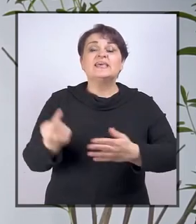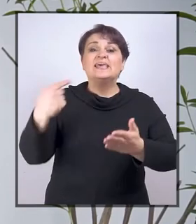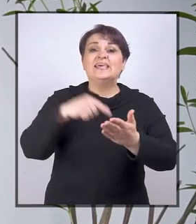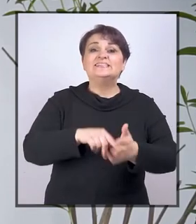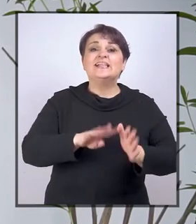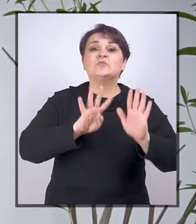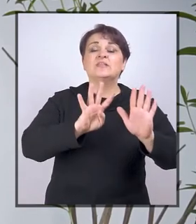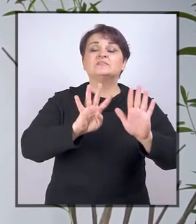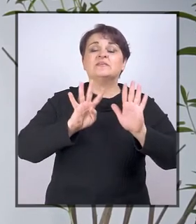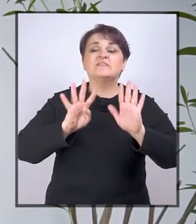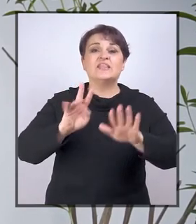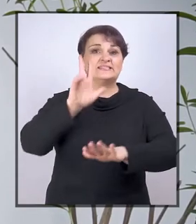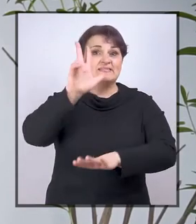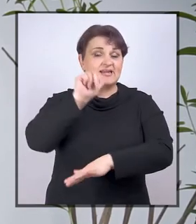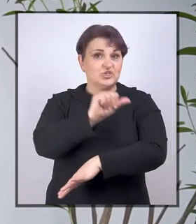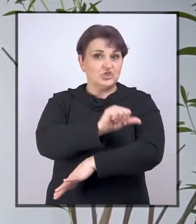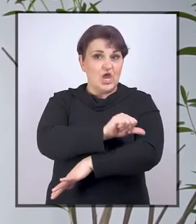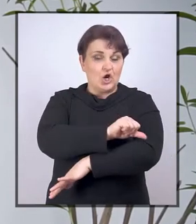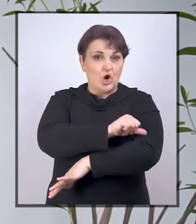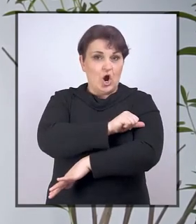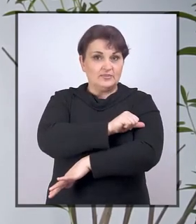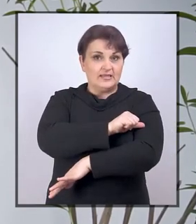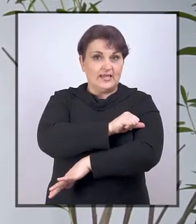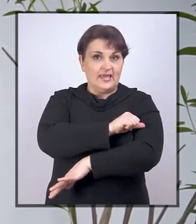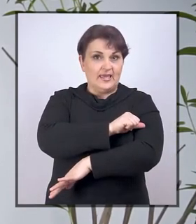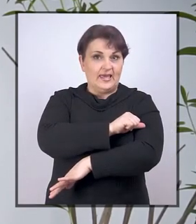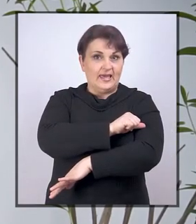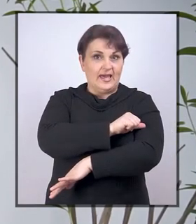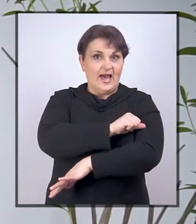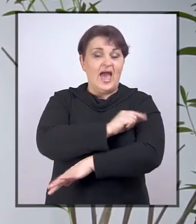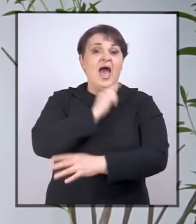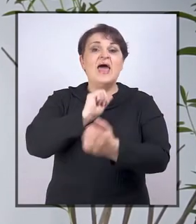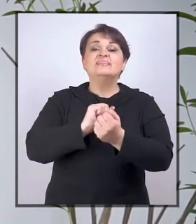mogućnosti za osobe sa invaliditetom iz 1993.